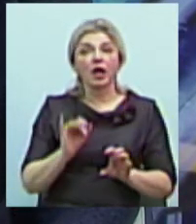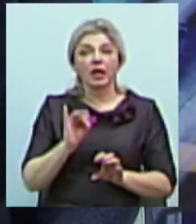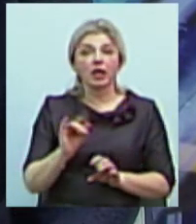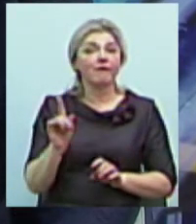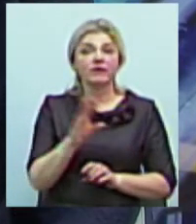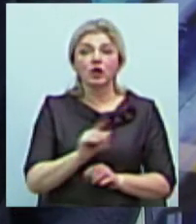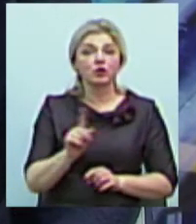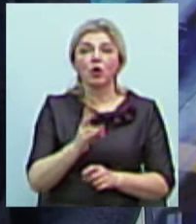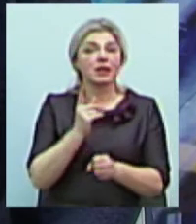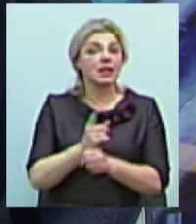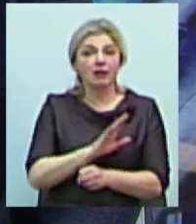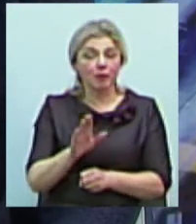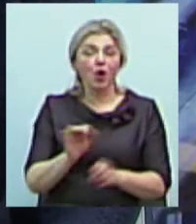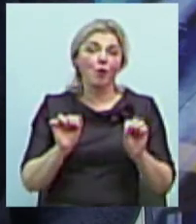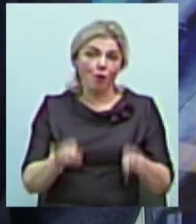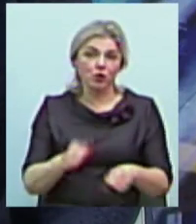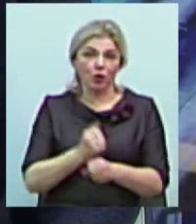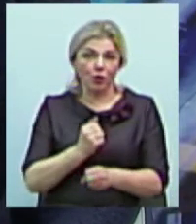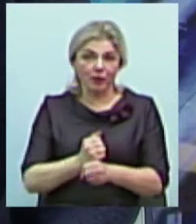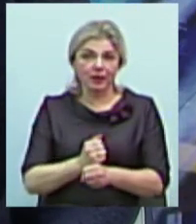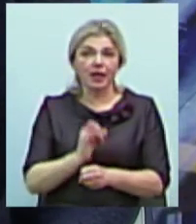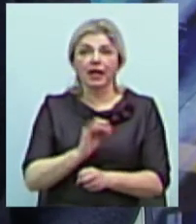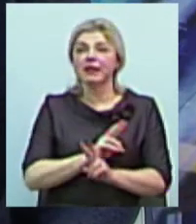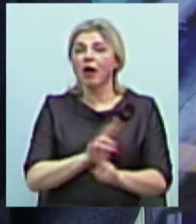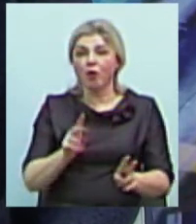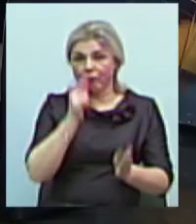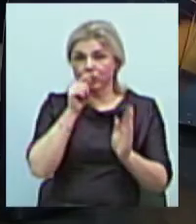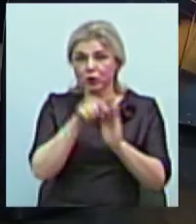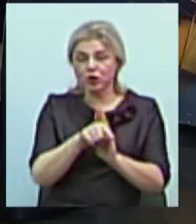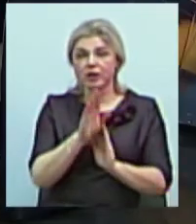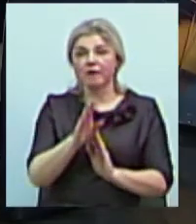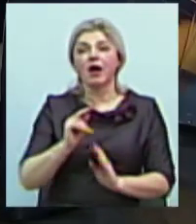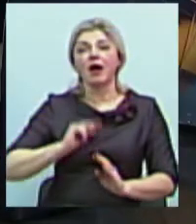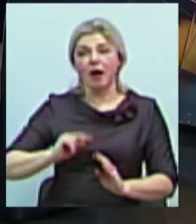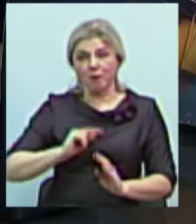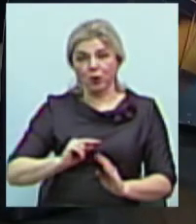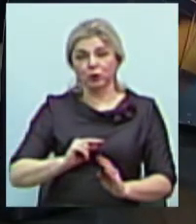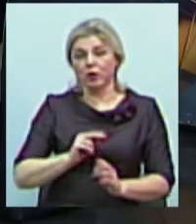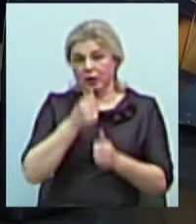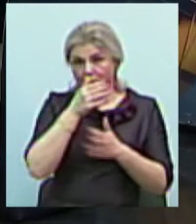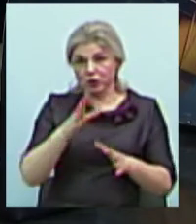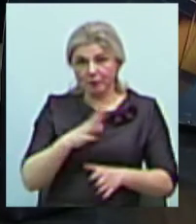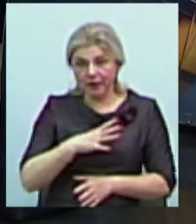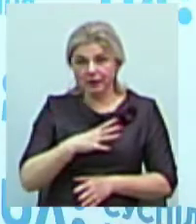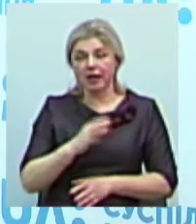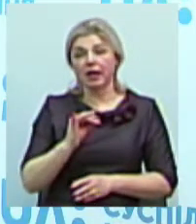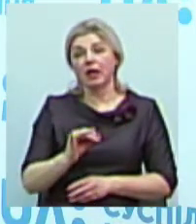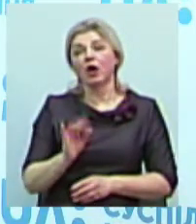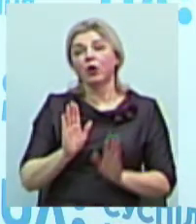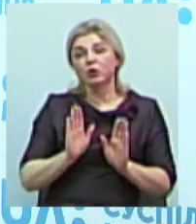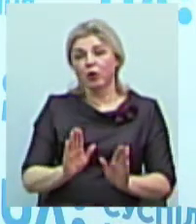незаборонено, те можна робити і, звісно ж, ніякого втручання в роботу ЗМІ не може бути. І тому тільки